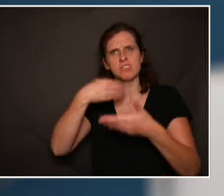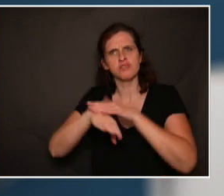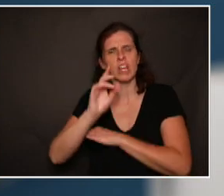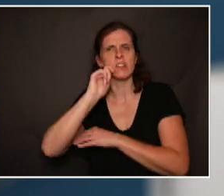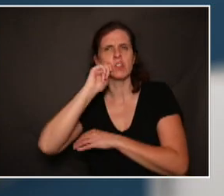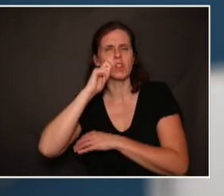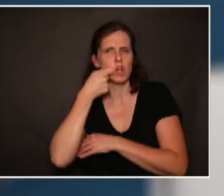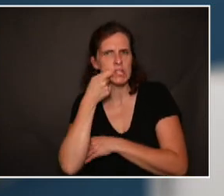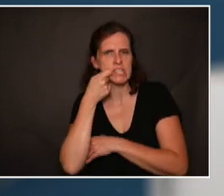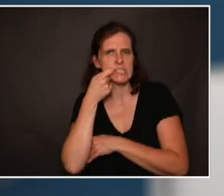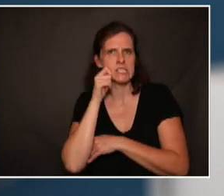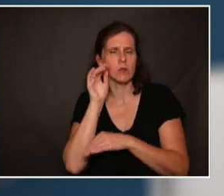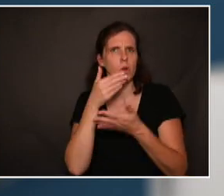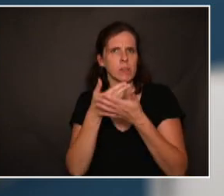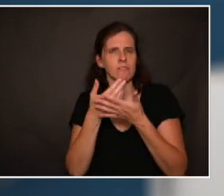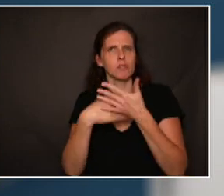dentiste,